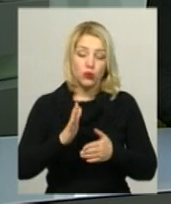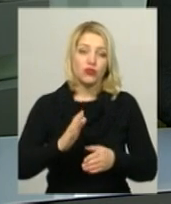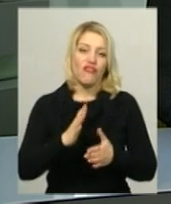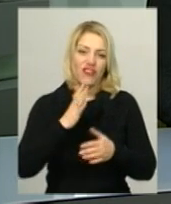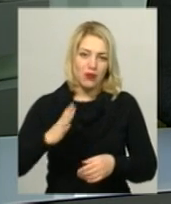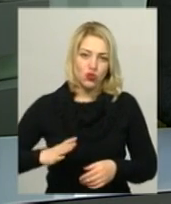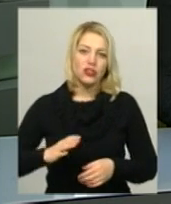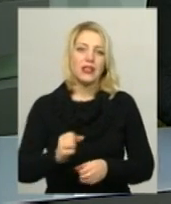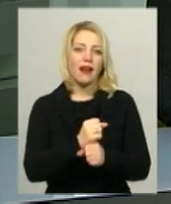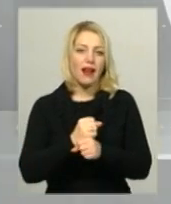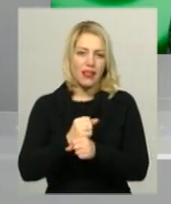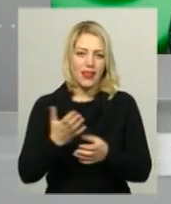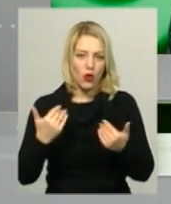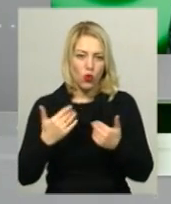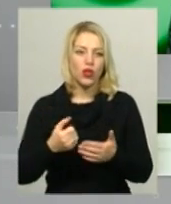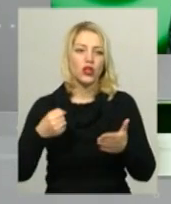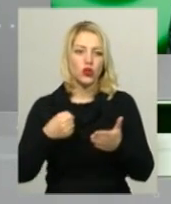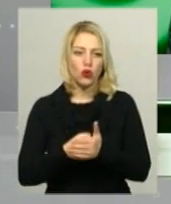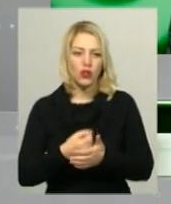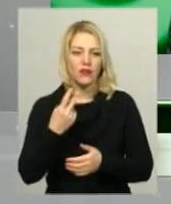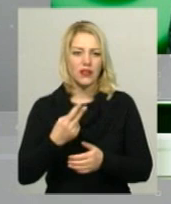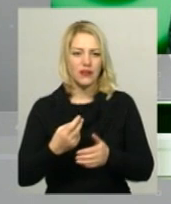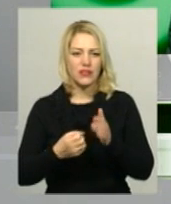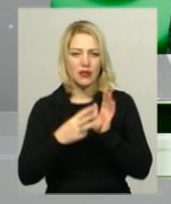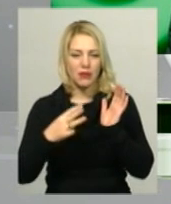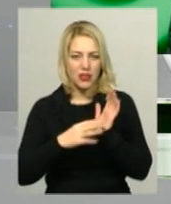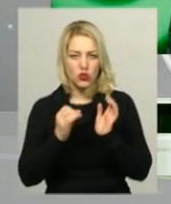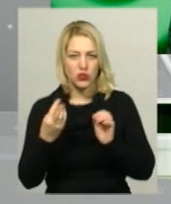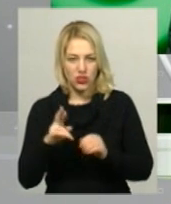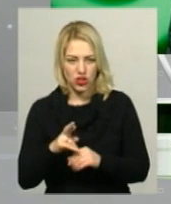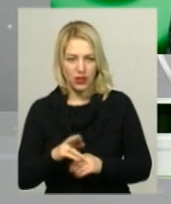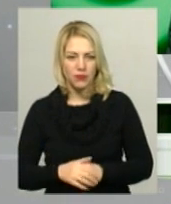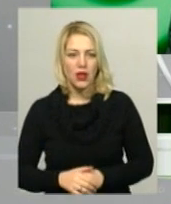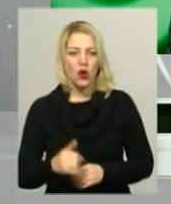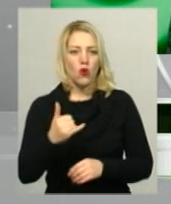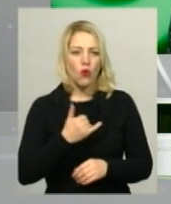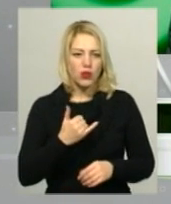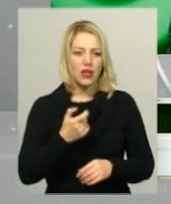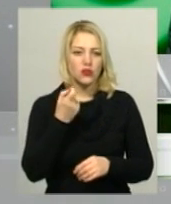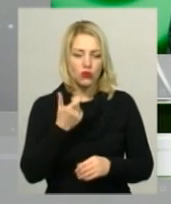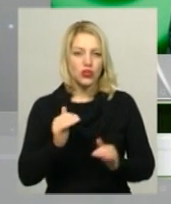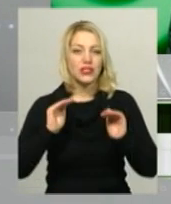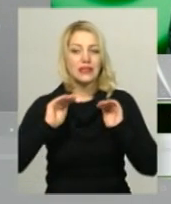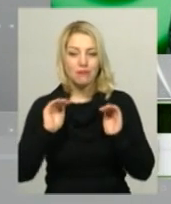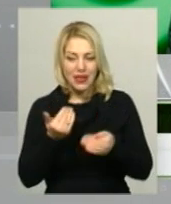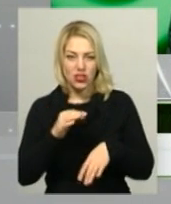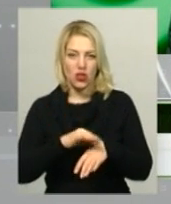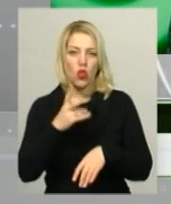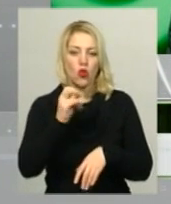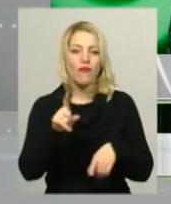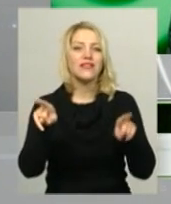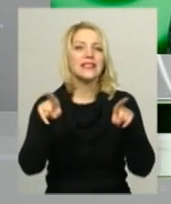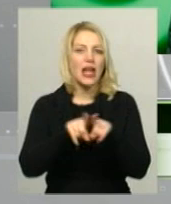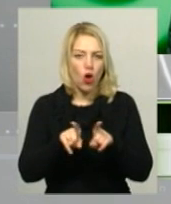18 січня. У нас трошки знизився захворюваності, але все одно перевищує